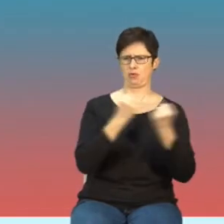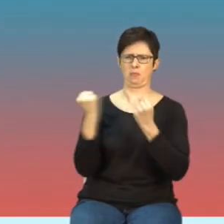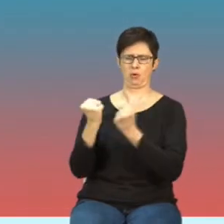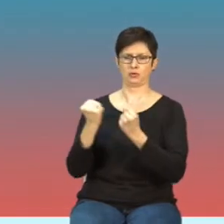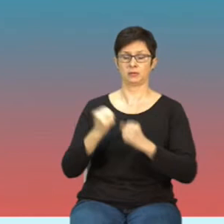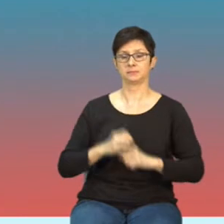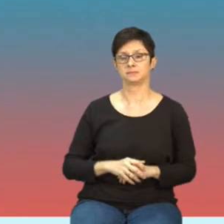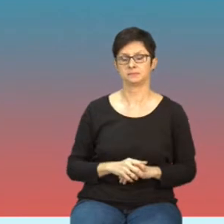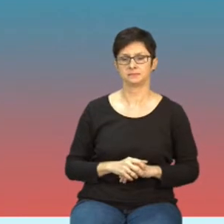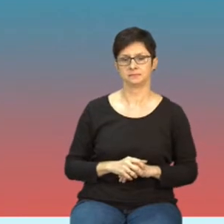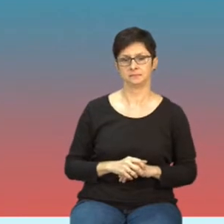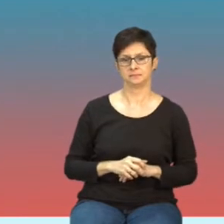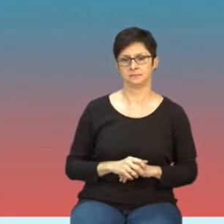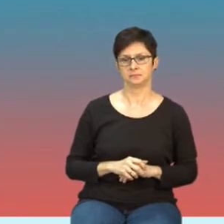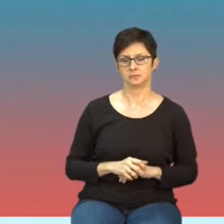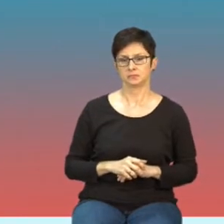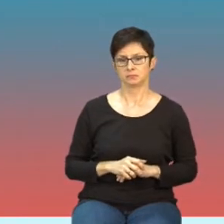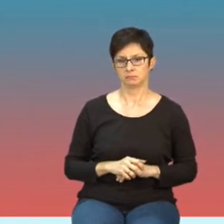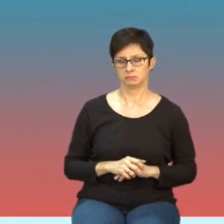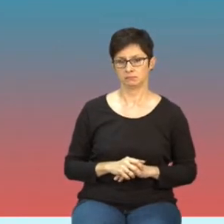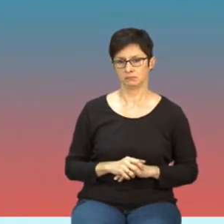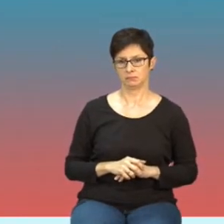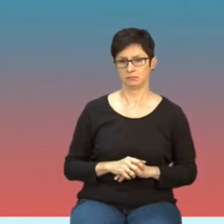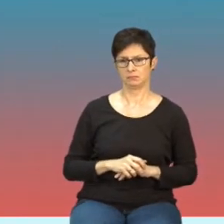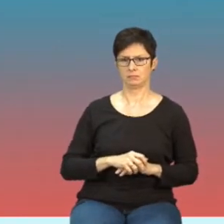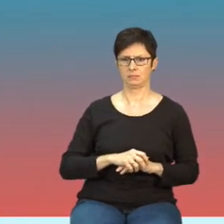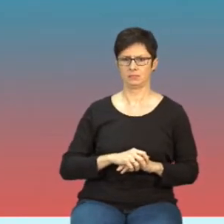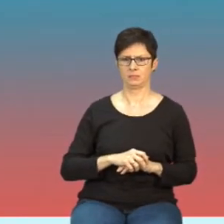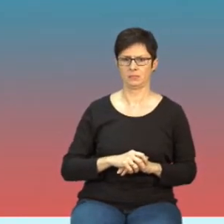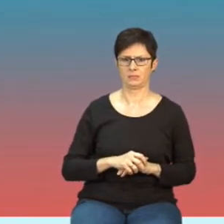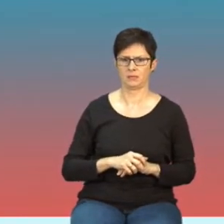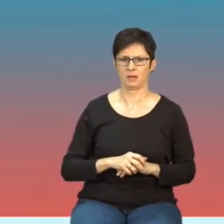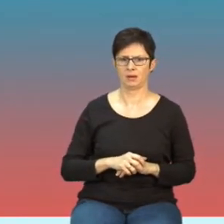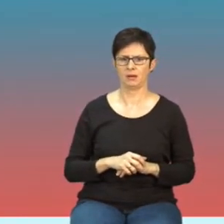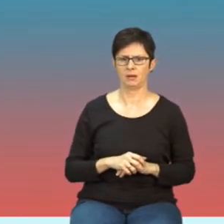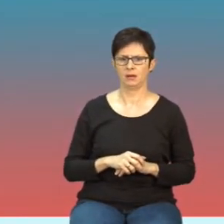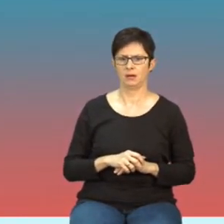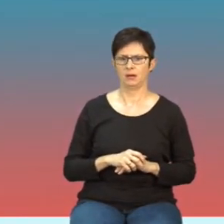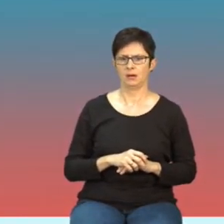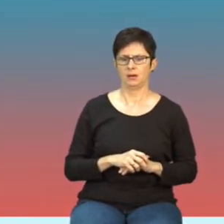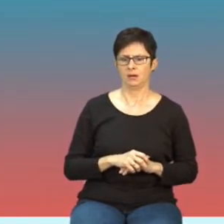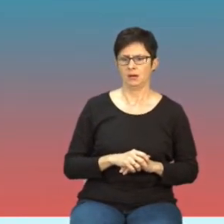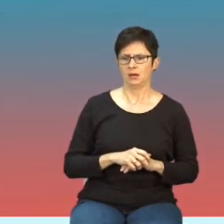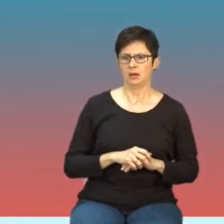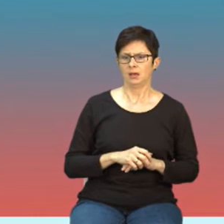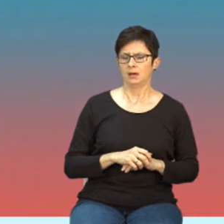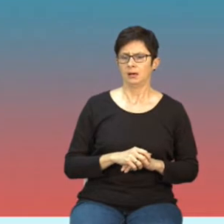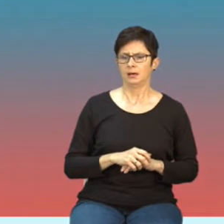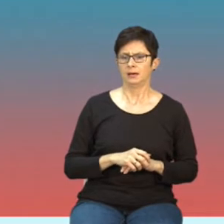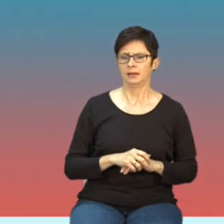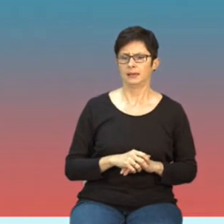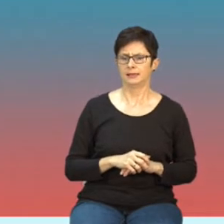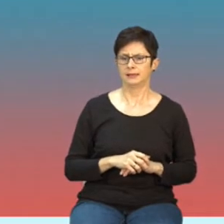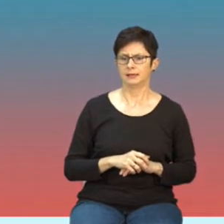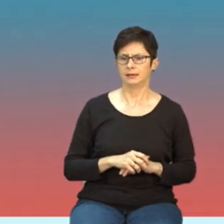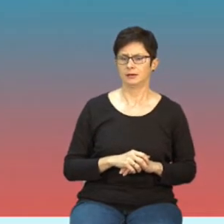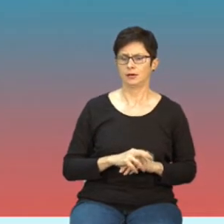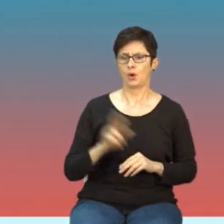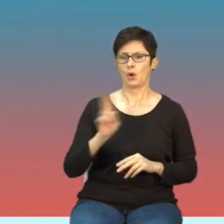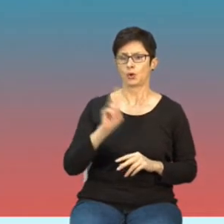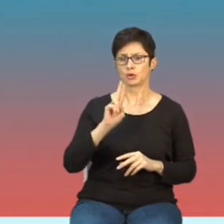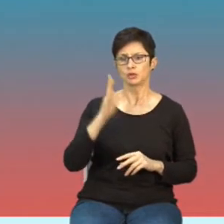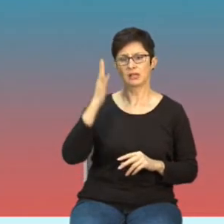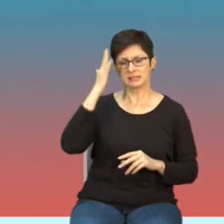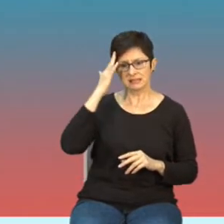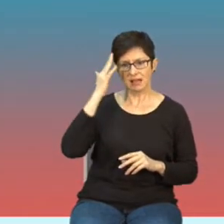Ja tutaj sobie wypisałem na przykład Bio-Initiative dla tych którzy znają się trochę na